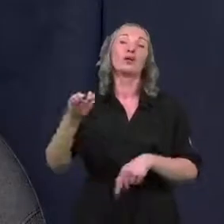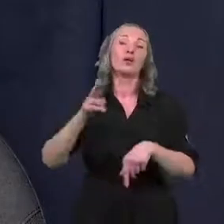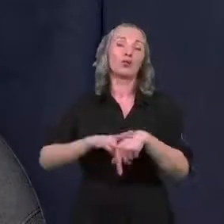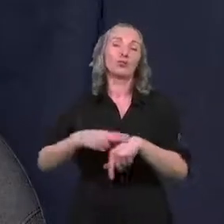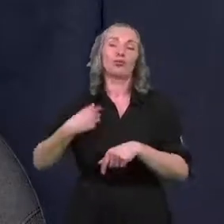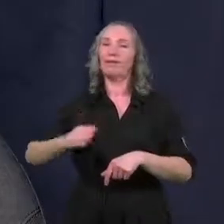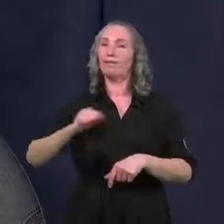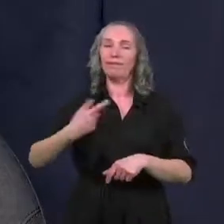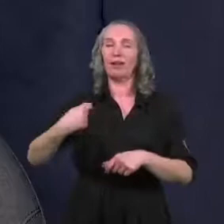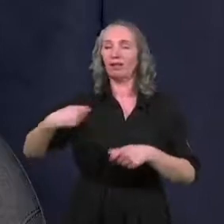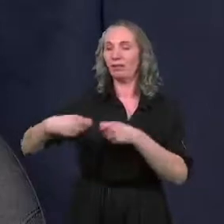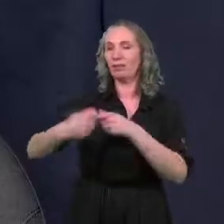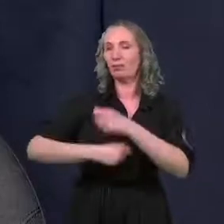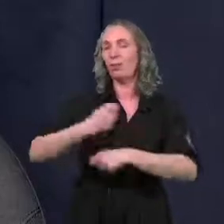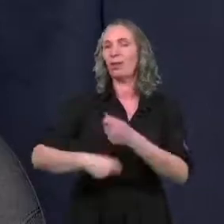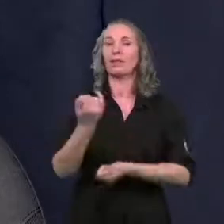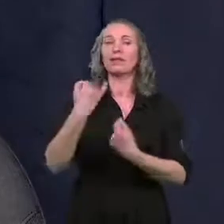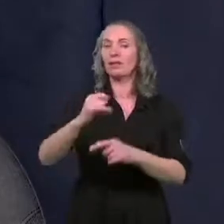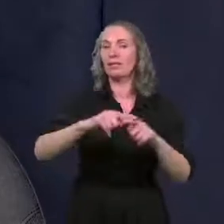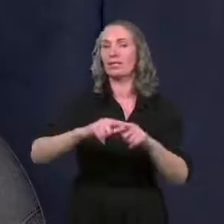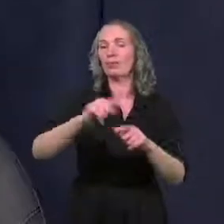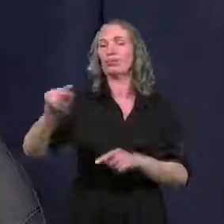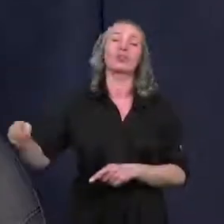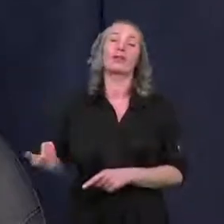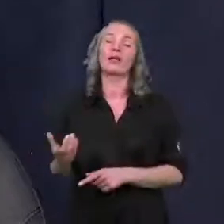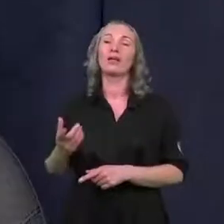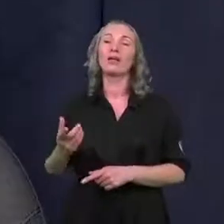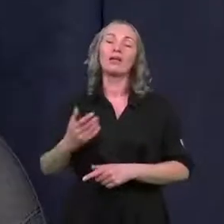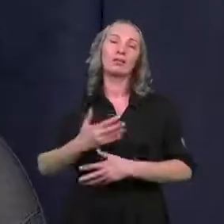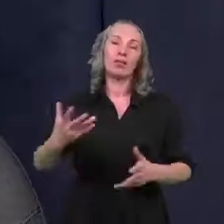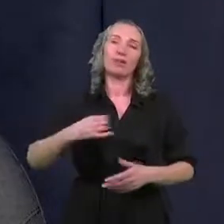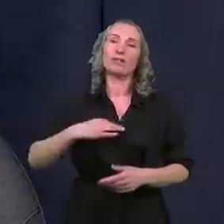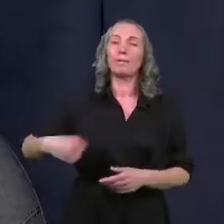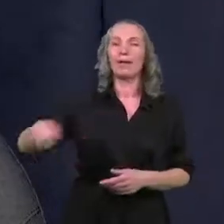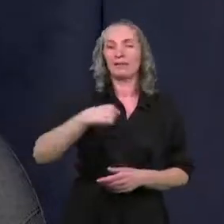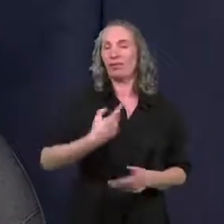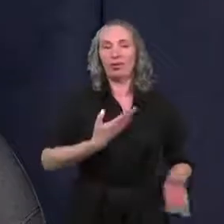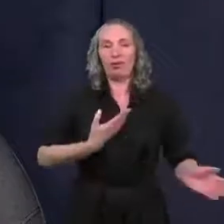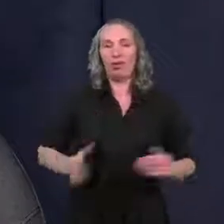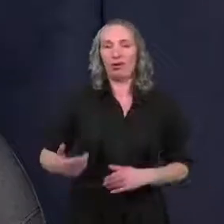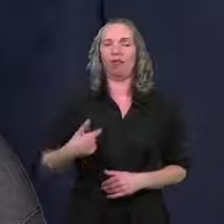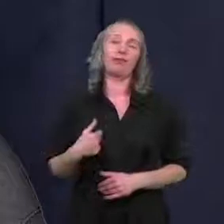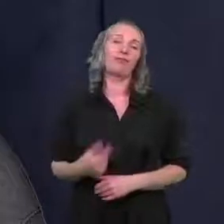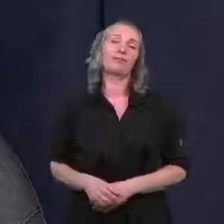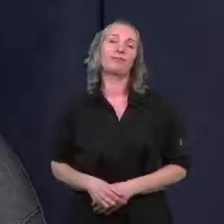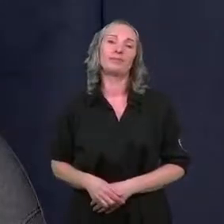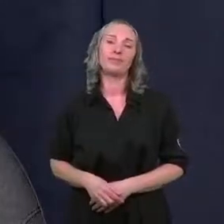się znakomicie współpracuje innymi spółdzielniami. I my naprawdę, drodzy Państwo, jesteśmy gotowi. I tutaj